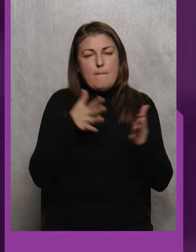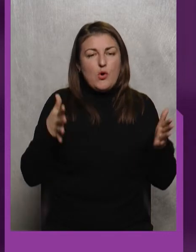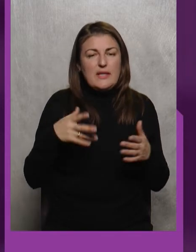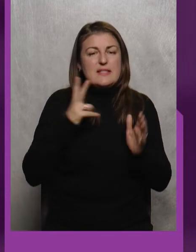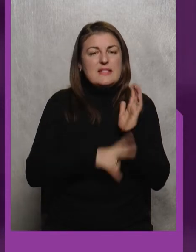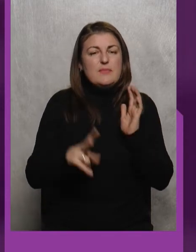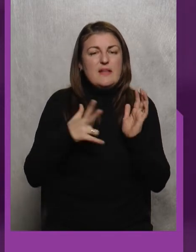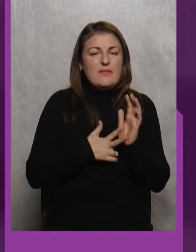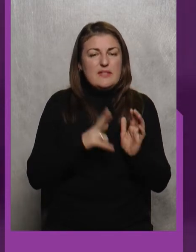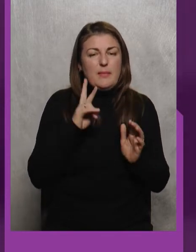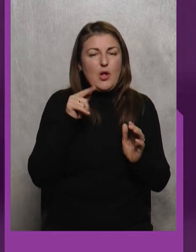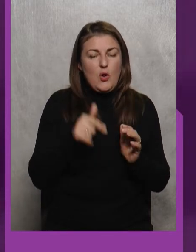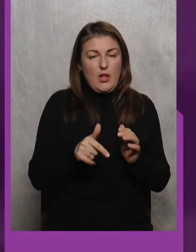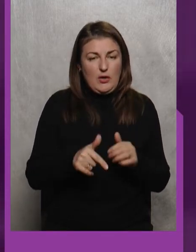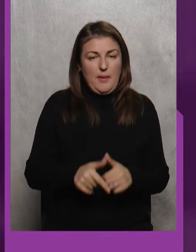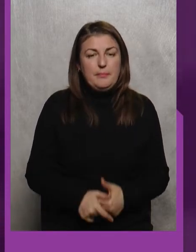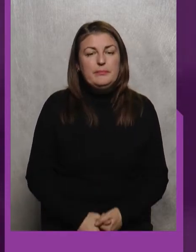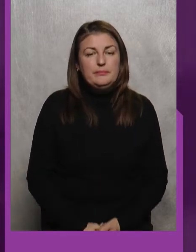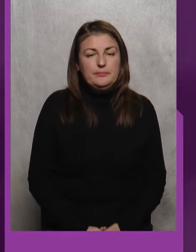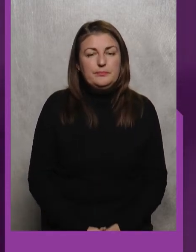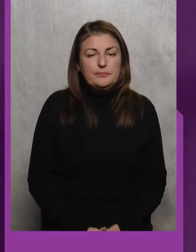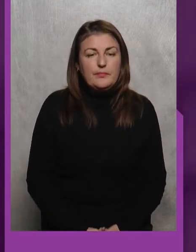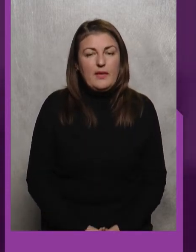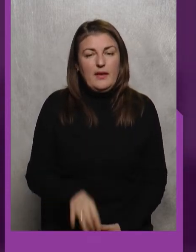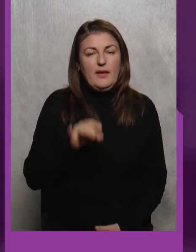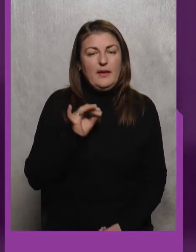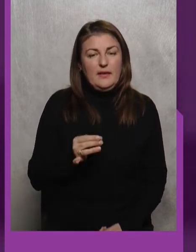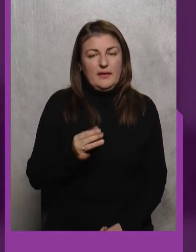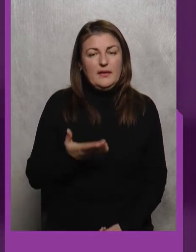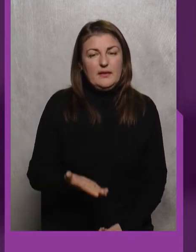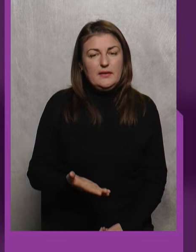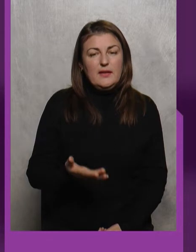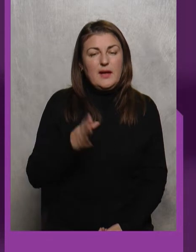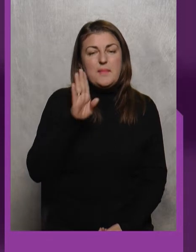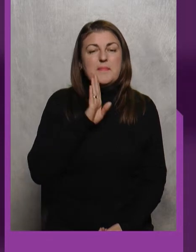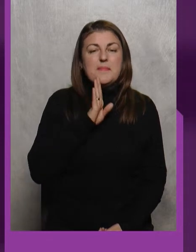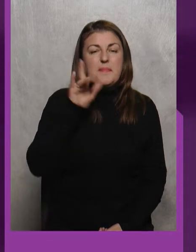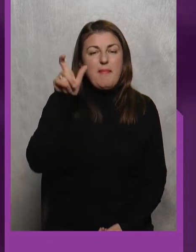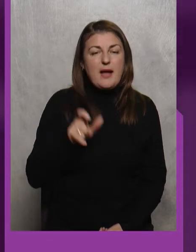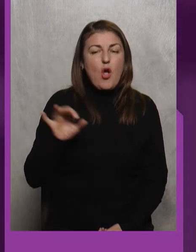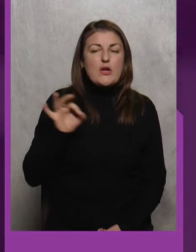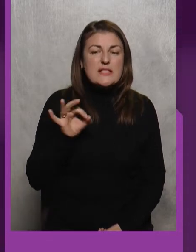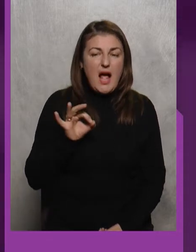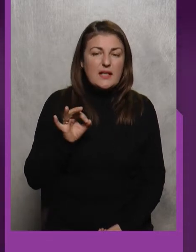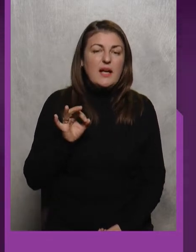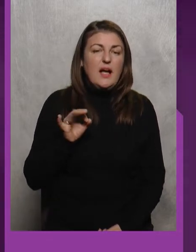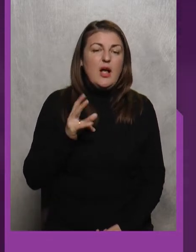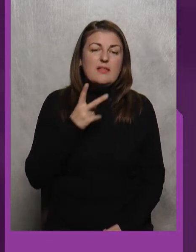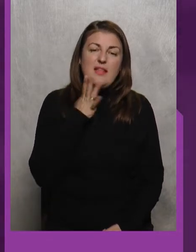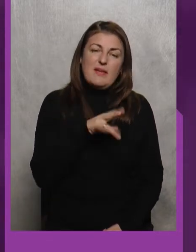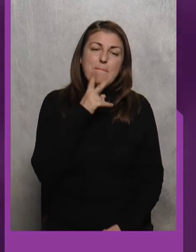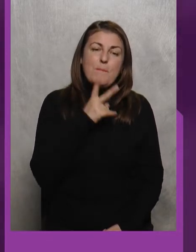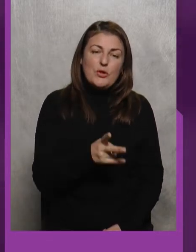кілограмів І Пані Оксана, до речі, давайте